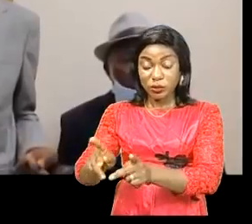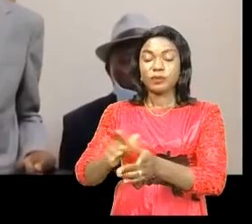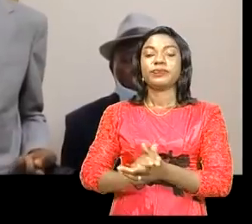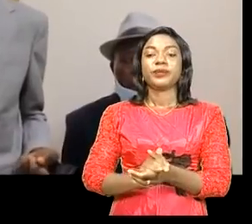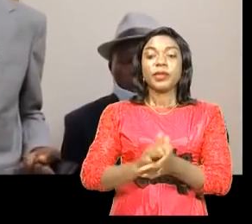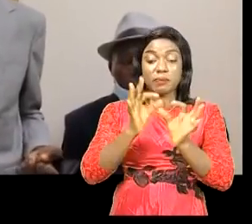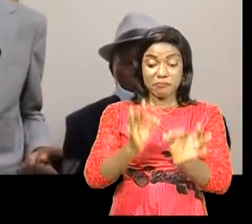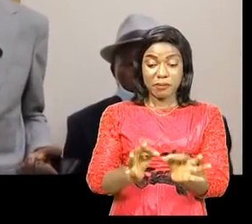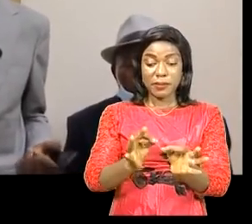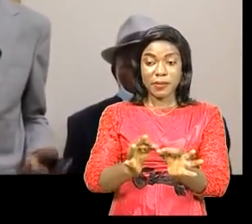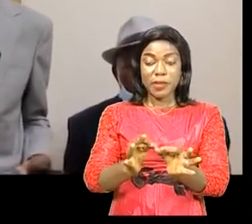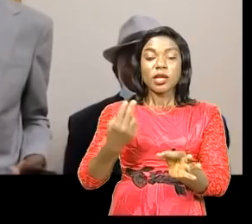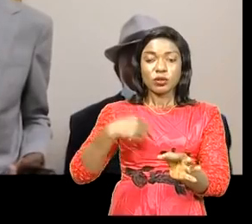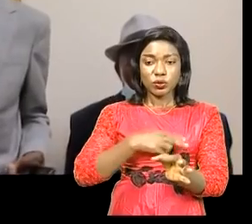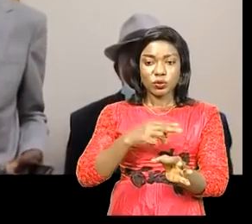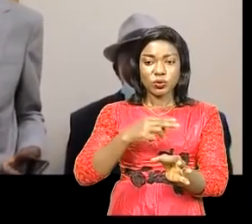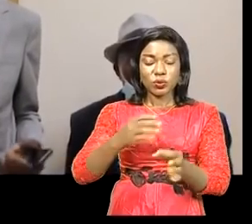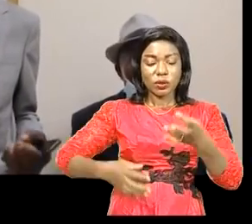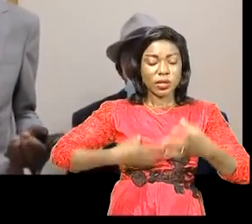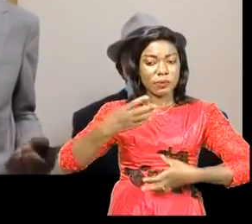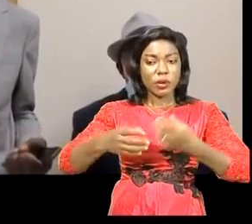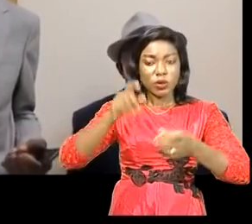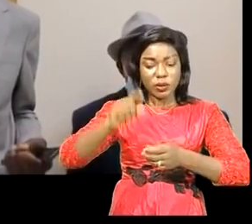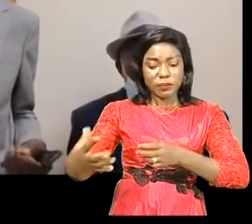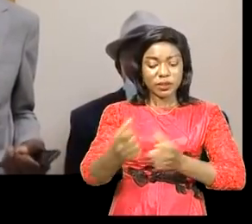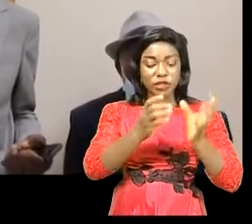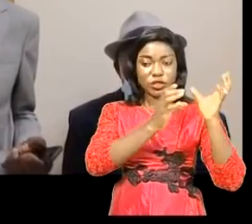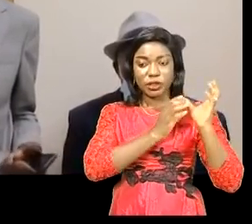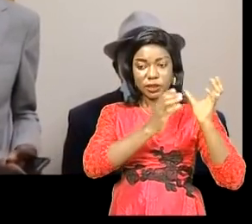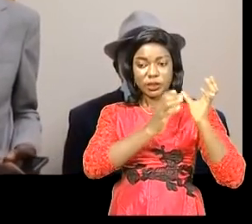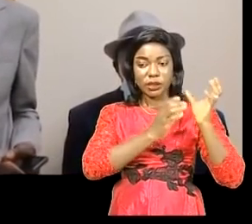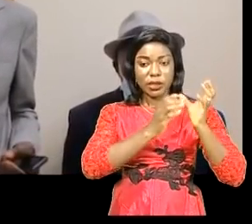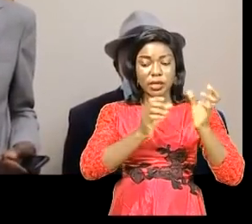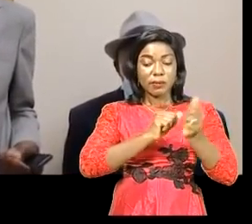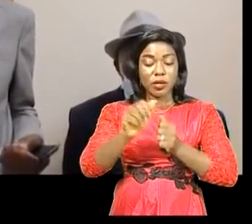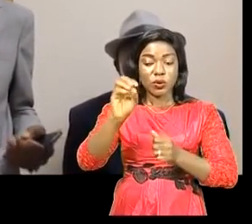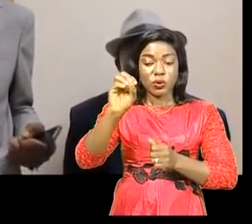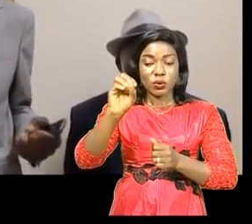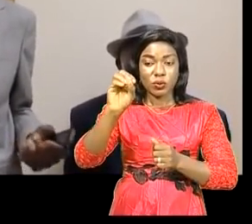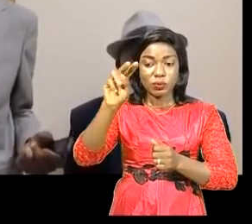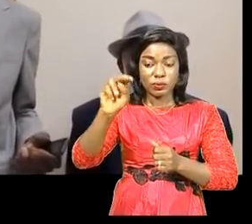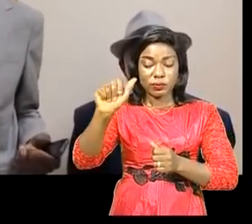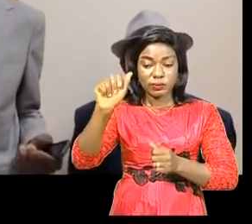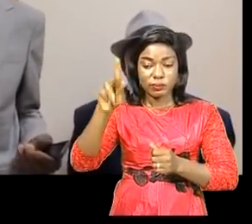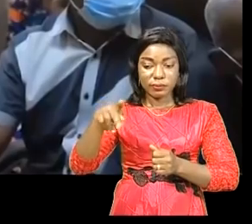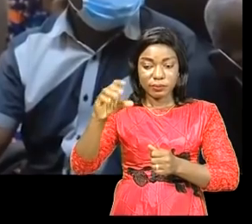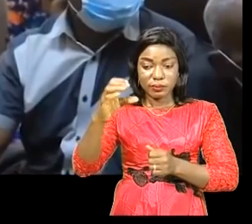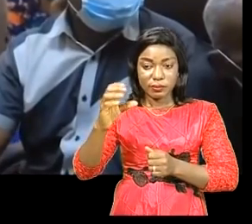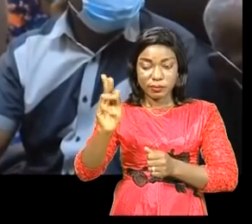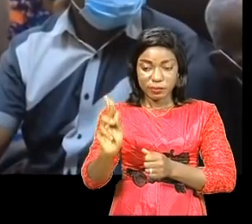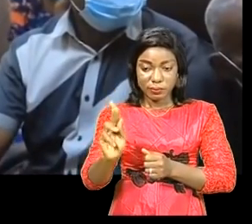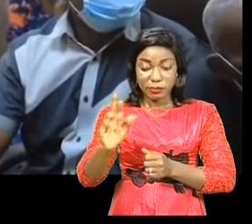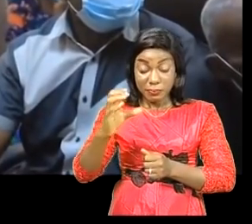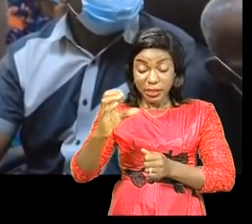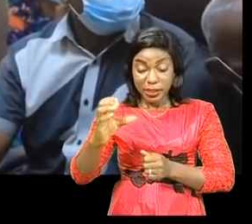Ensuite, nous réclamons la prise en charge par l'ONAPAC de tous les retraités en ce qui